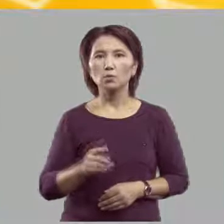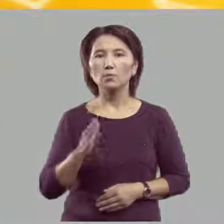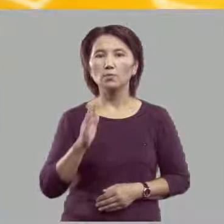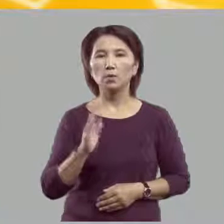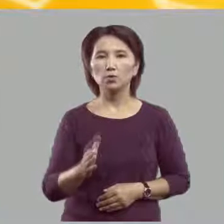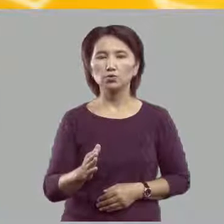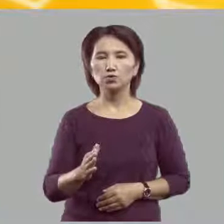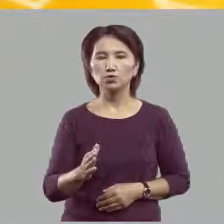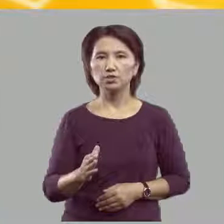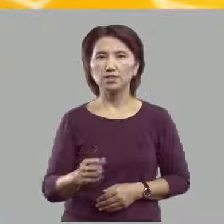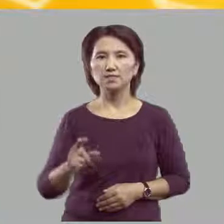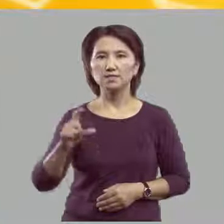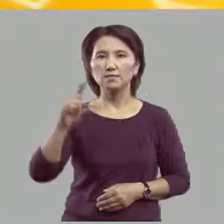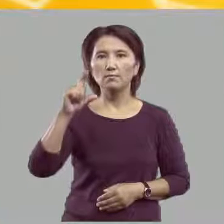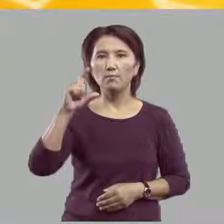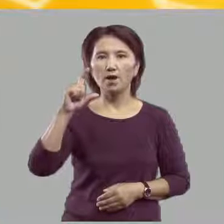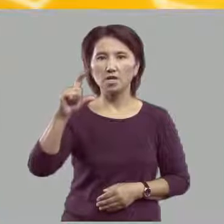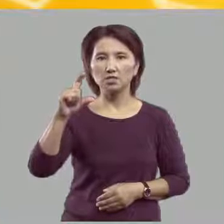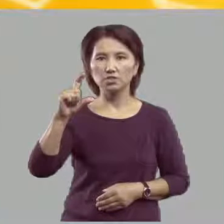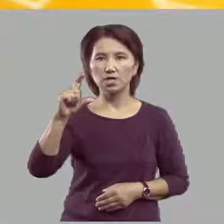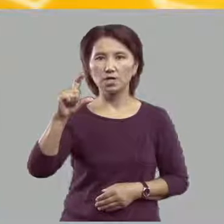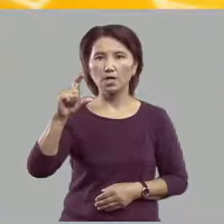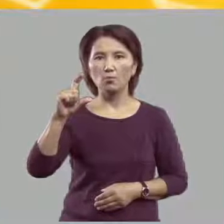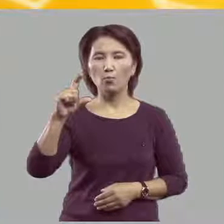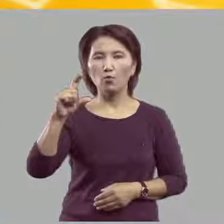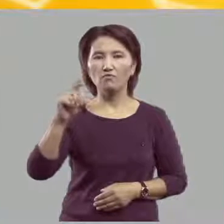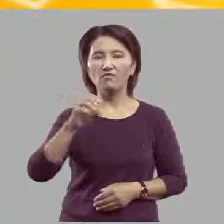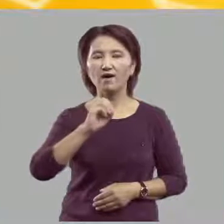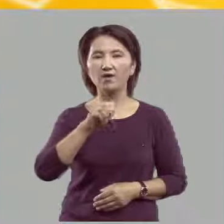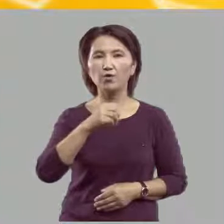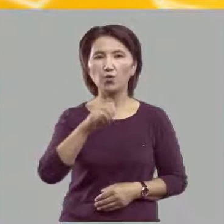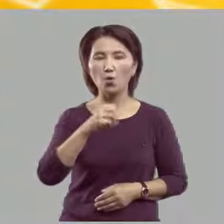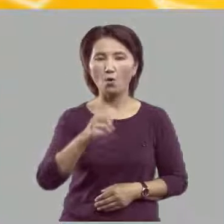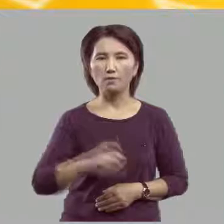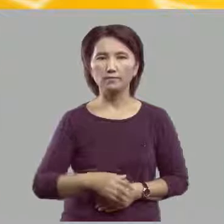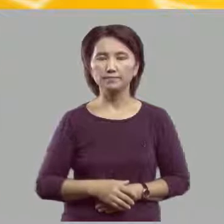получилась большая буква Ё.